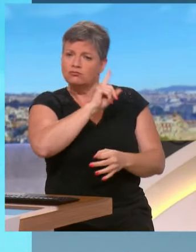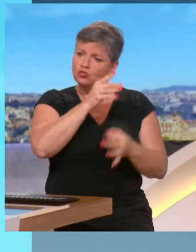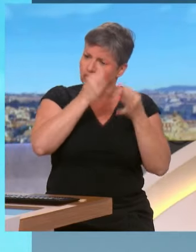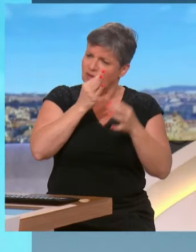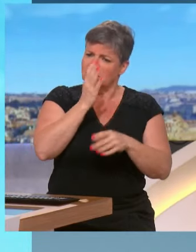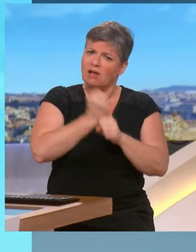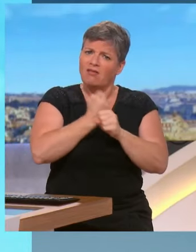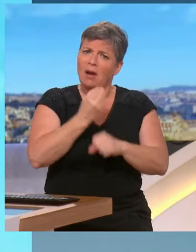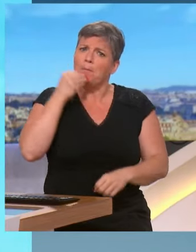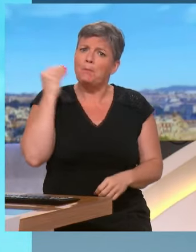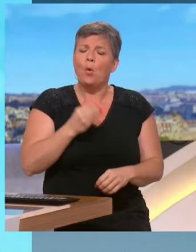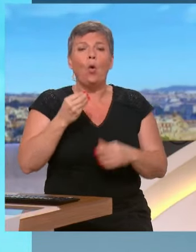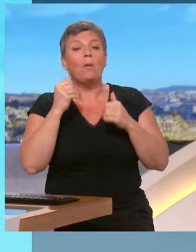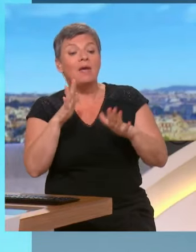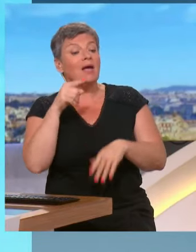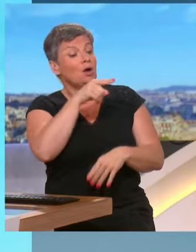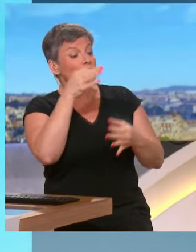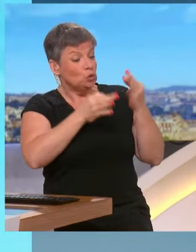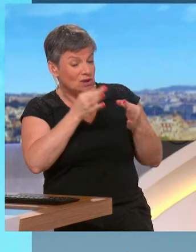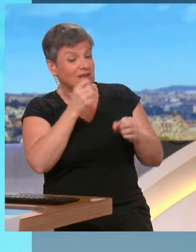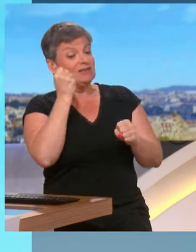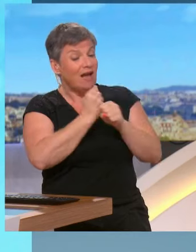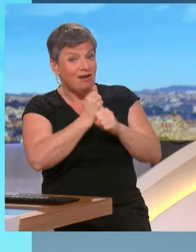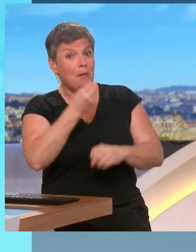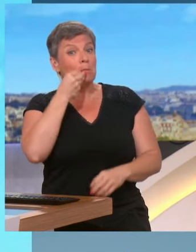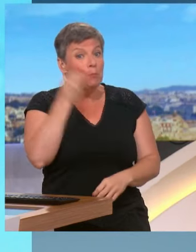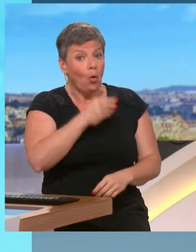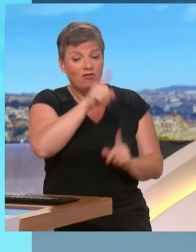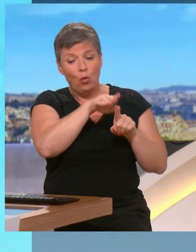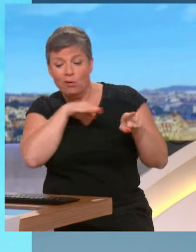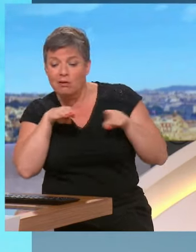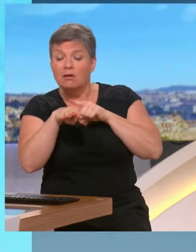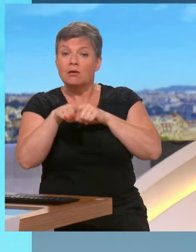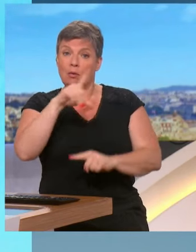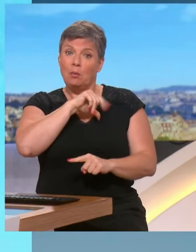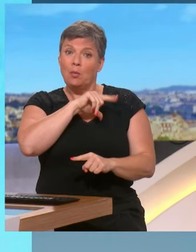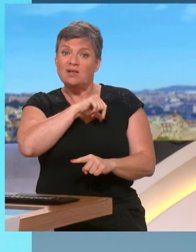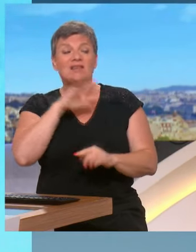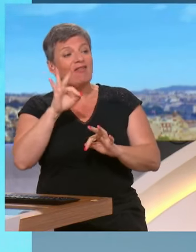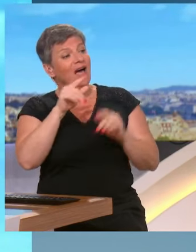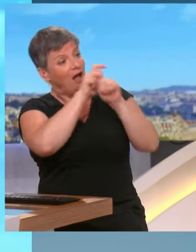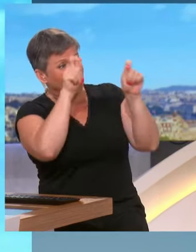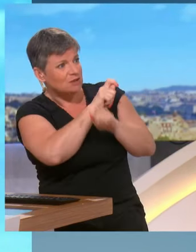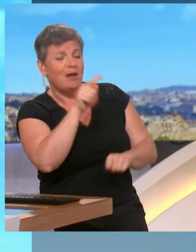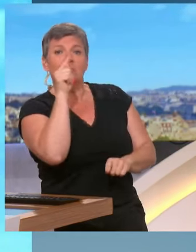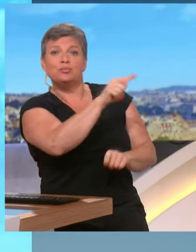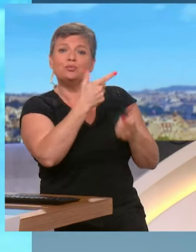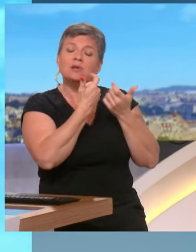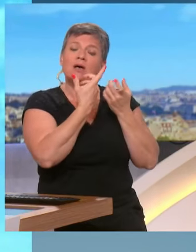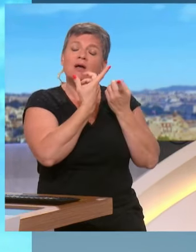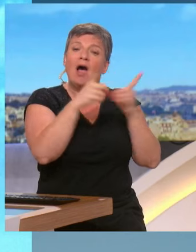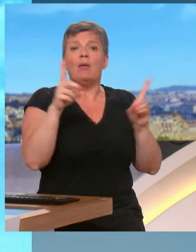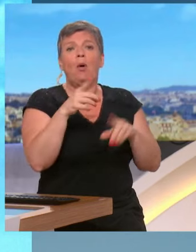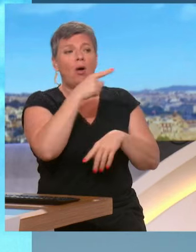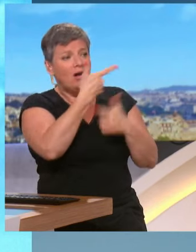Mais pour que la justice puisse faire son travail, faut que la police respecte l'indépendance de la justice. Mais elle est contrôlée, elle est contrôlée la police.